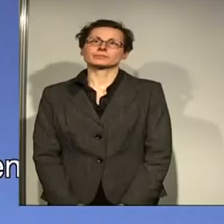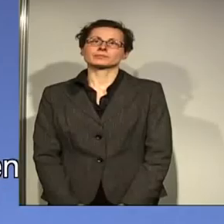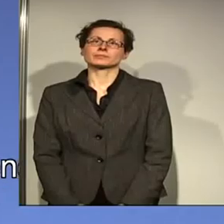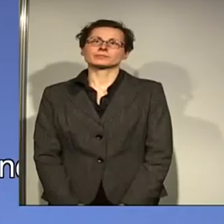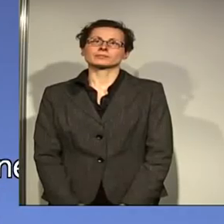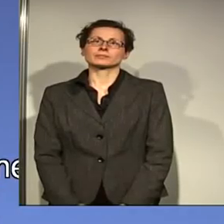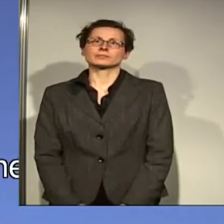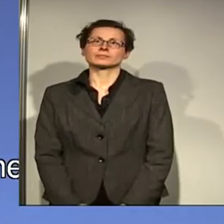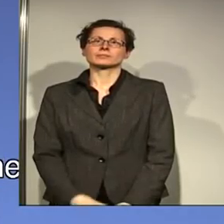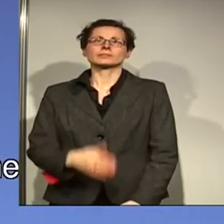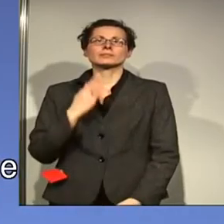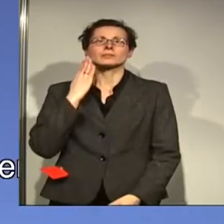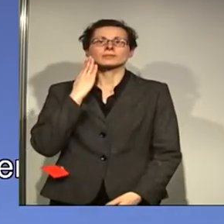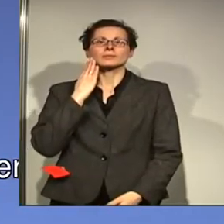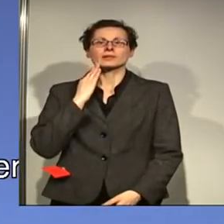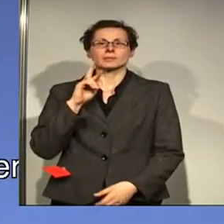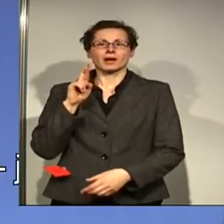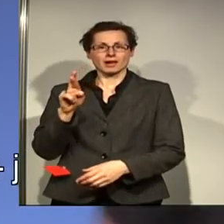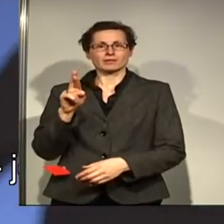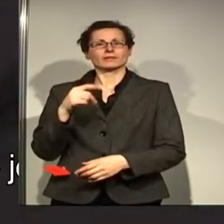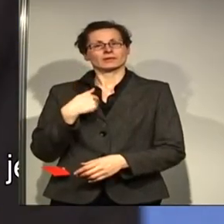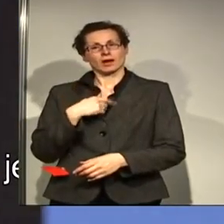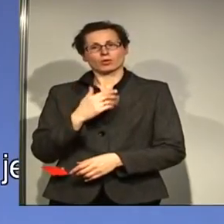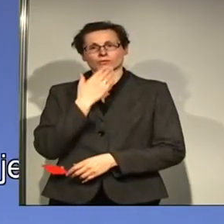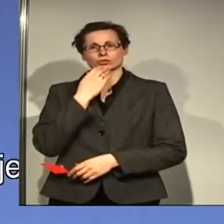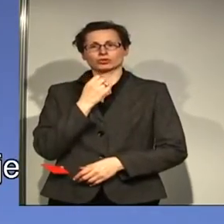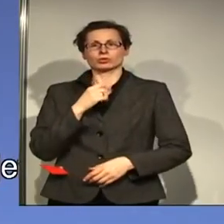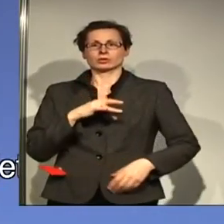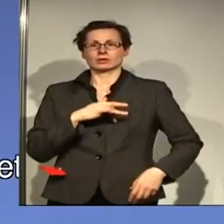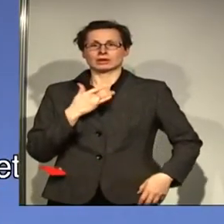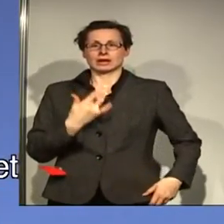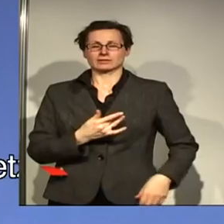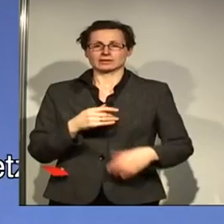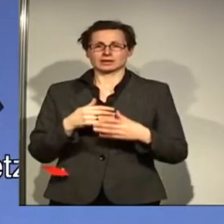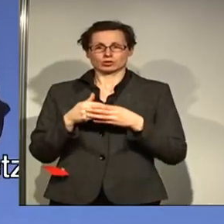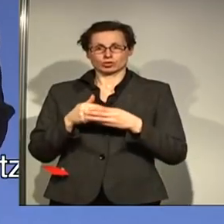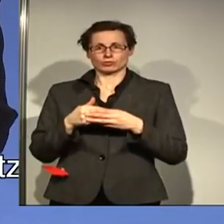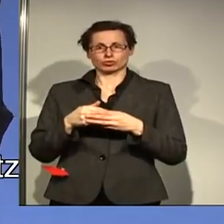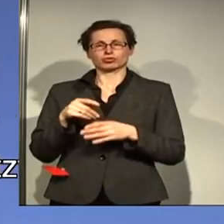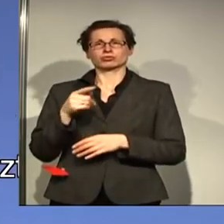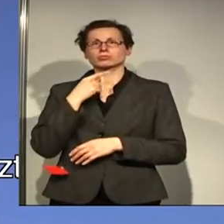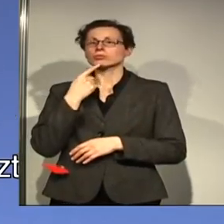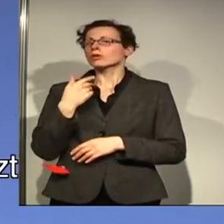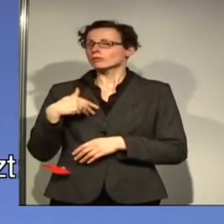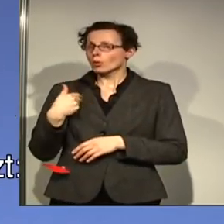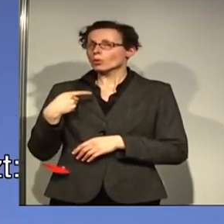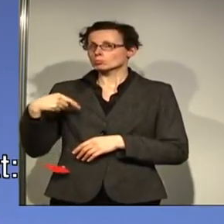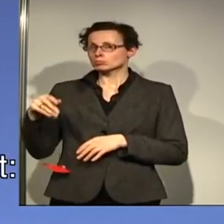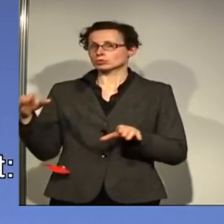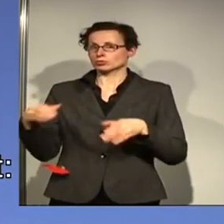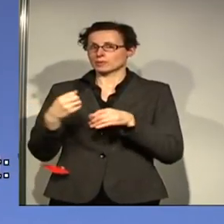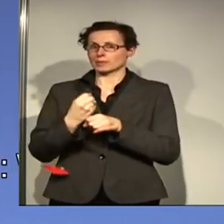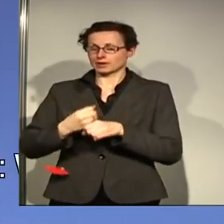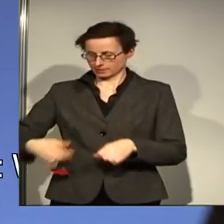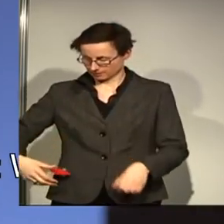Ja, lieber Ralf, zunächst einmal herzlichen Glückwunsch zu deiner Wahl. Ich freue mich auf die Zusammenarbeit mit dir. Liebe Genossinnen und